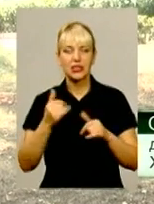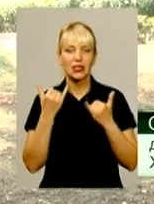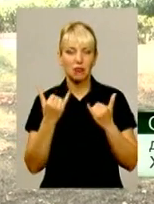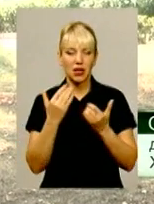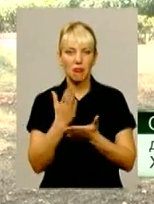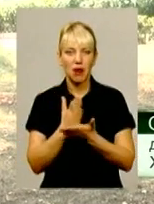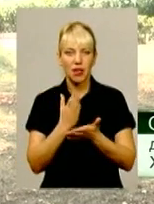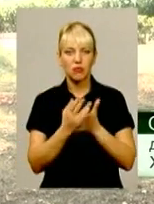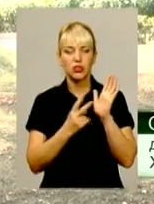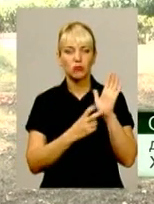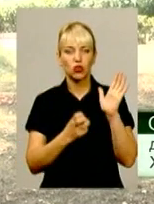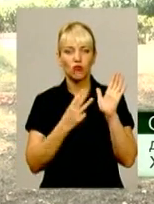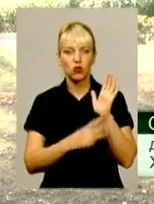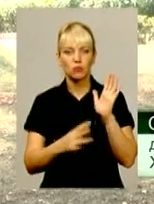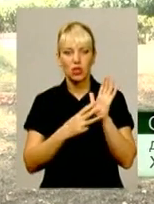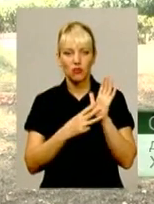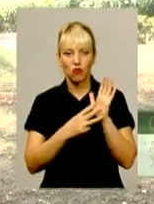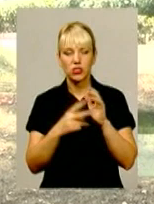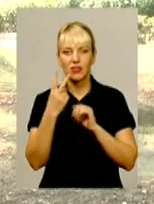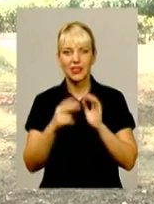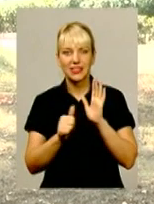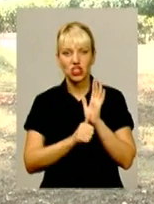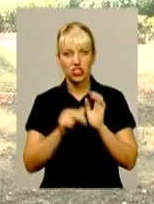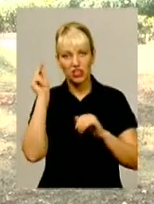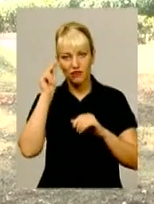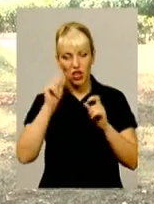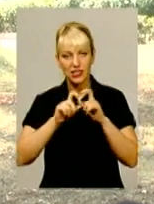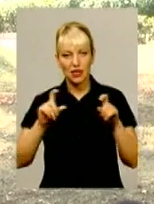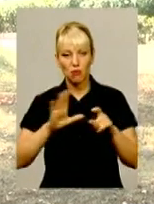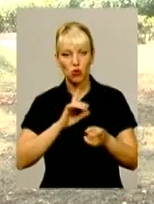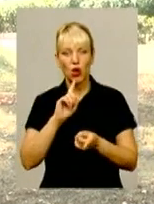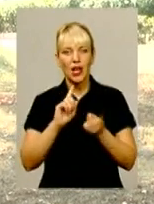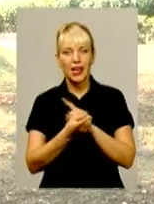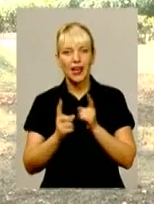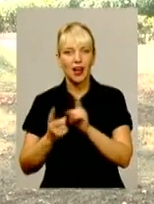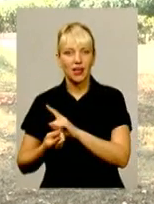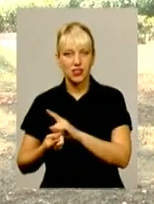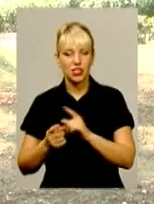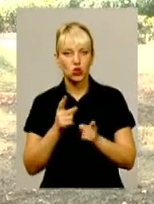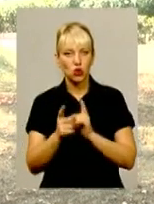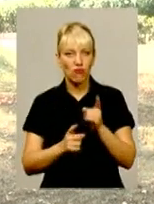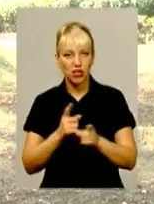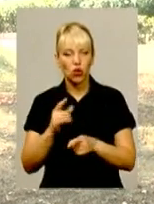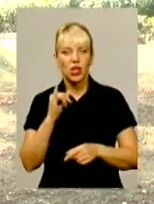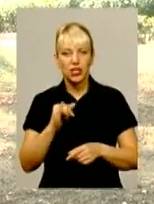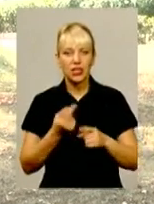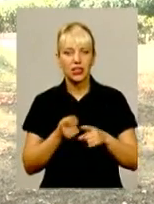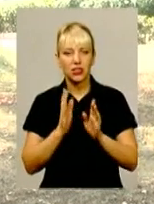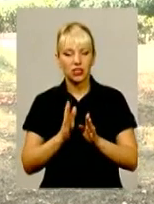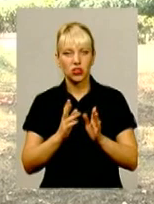788. 26 закладів було реорганізовано. Лише 6 з них було